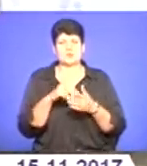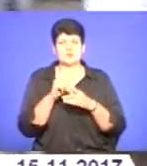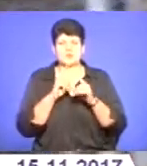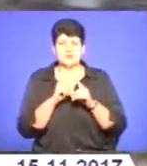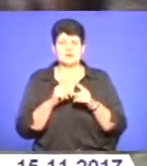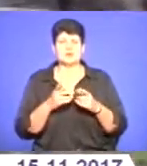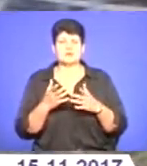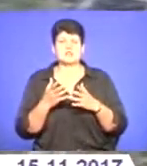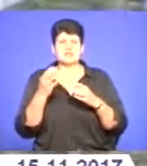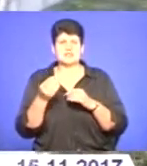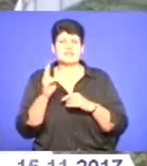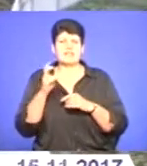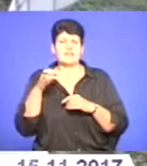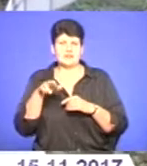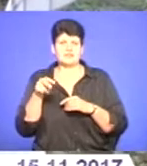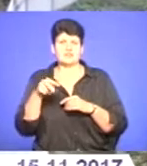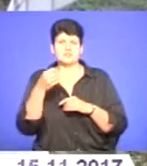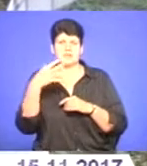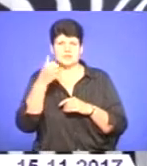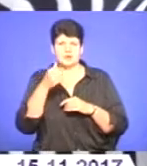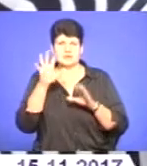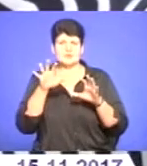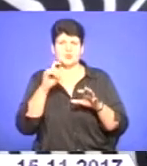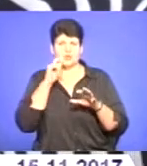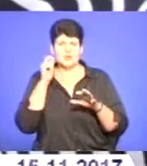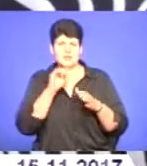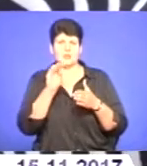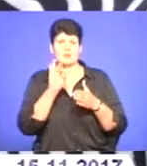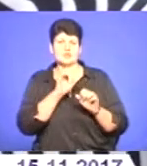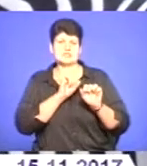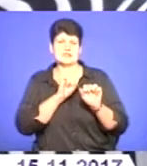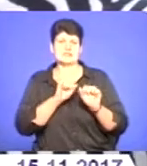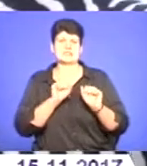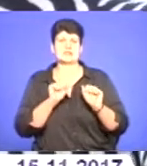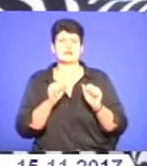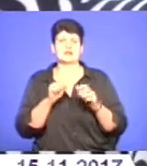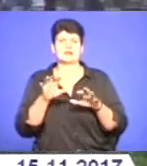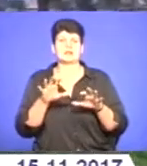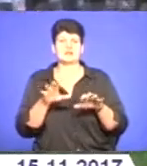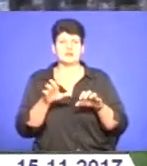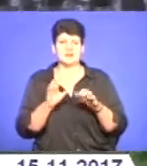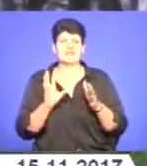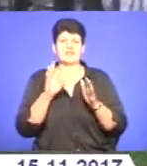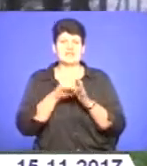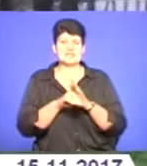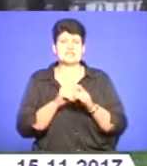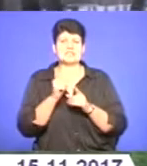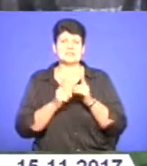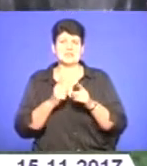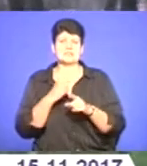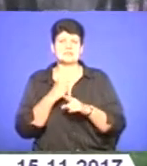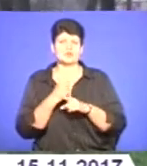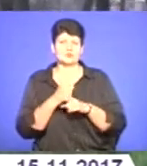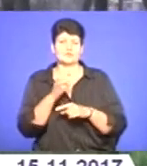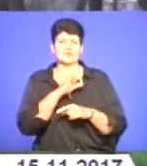Зазначу, що з квітня 2015 року в закон України про захист тварин від жорстокого побудження внесли зміни, якими забороняється